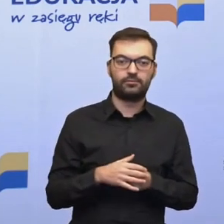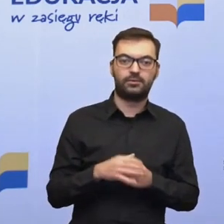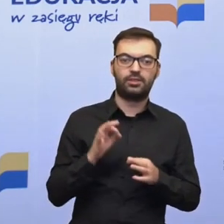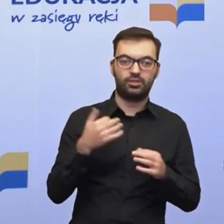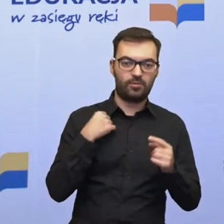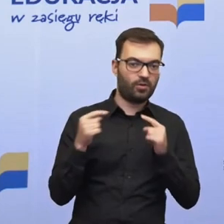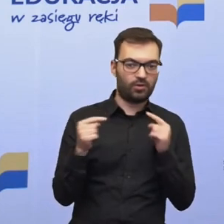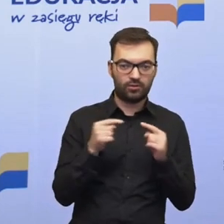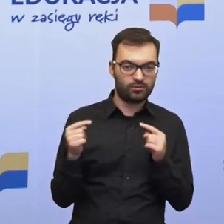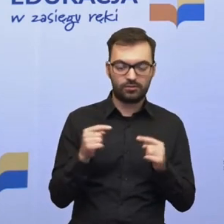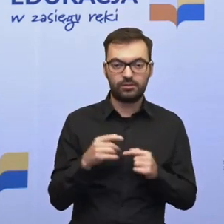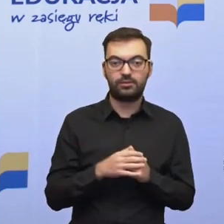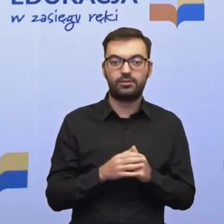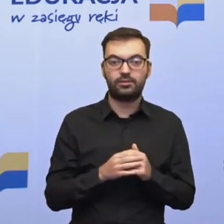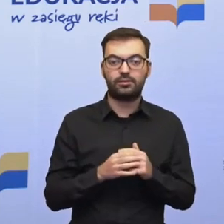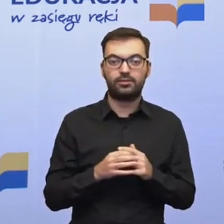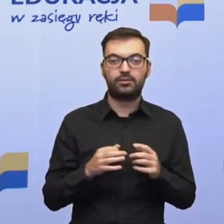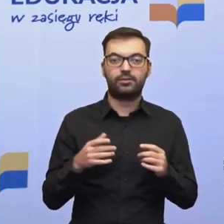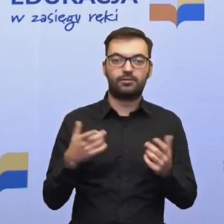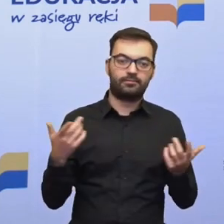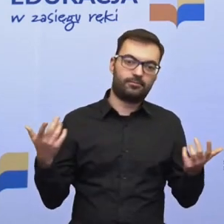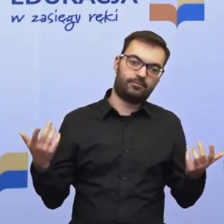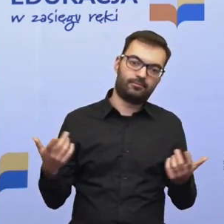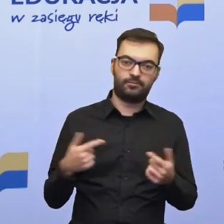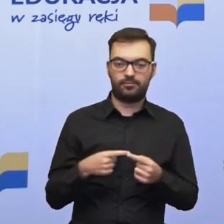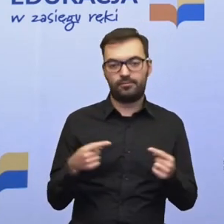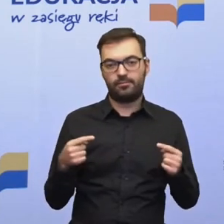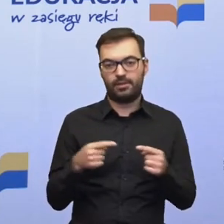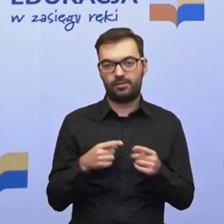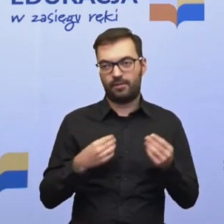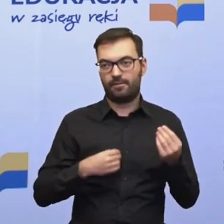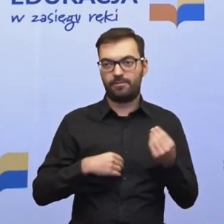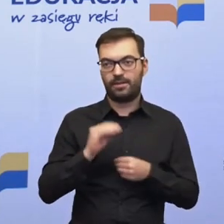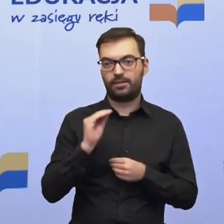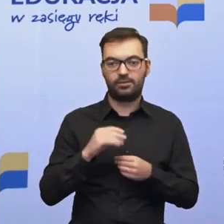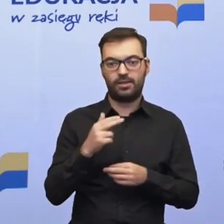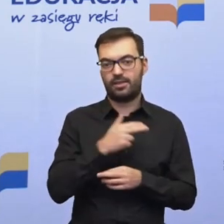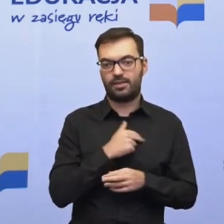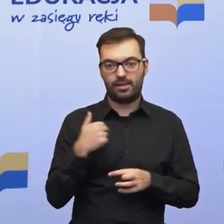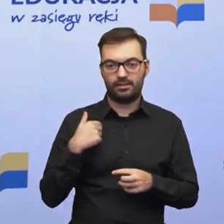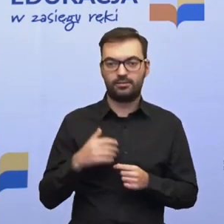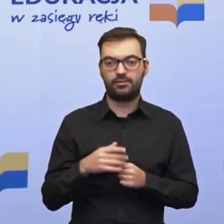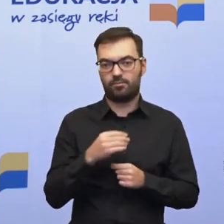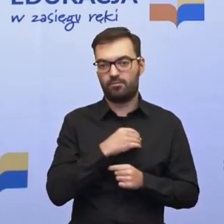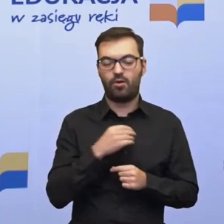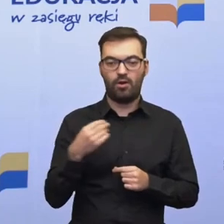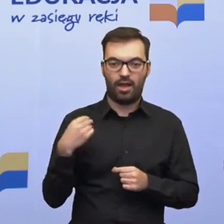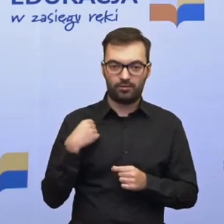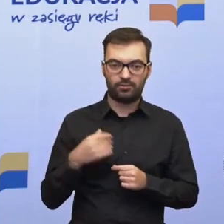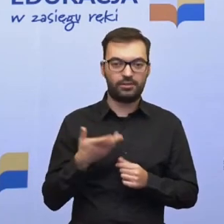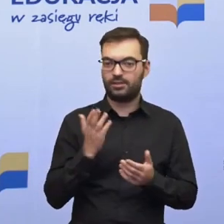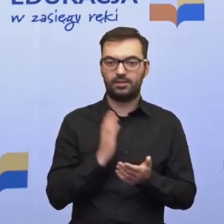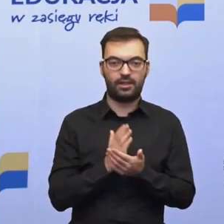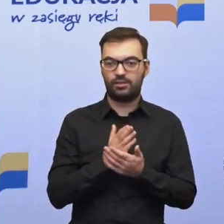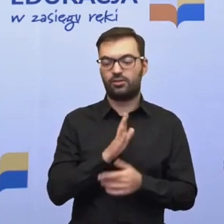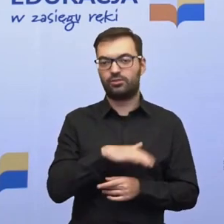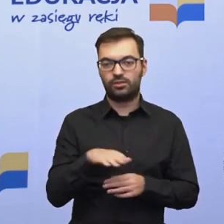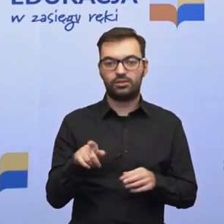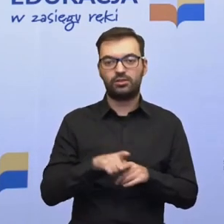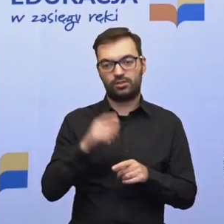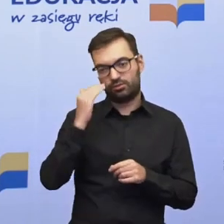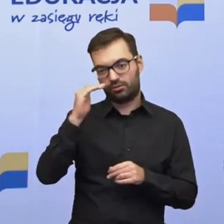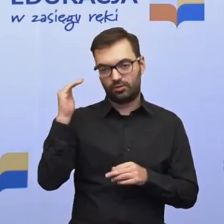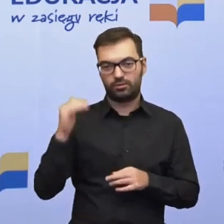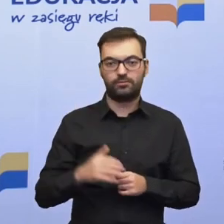omawiane dotyczą właściwie większości nas tutaj Polaków, nie tylko dzieci, ale osób